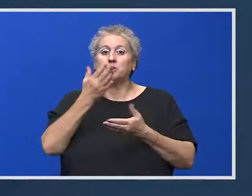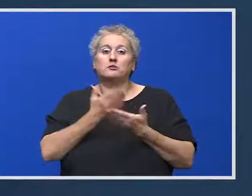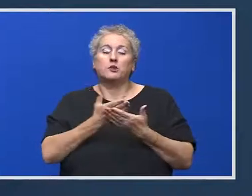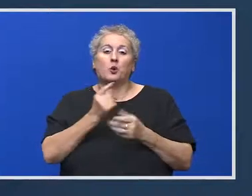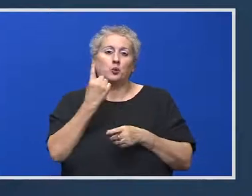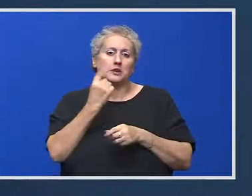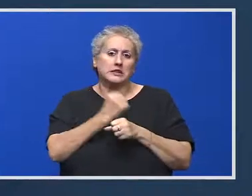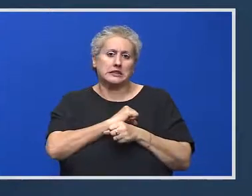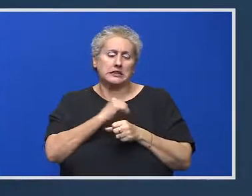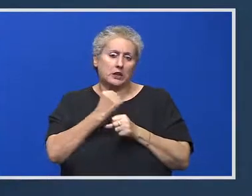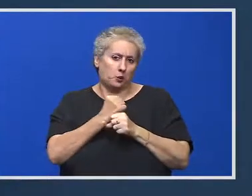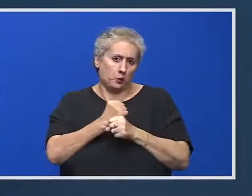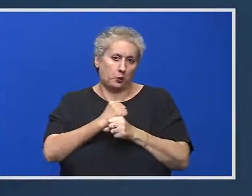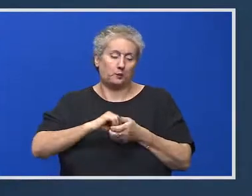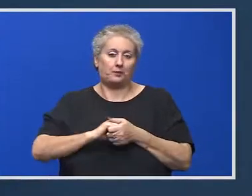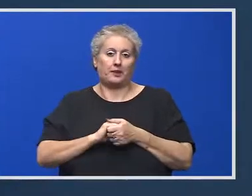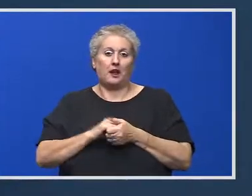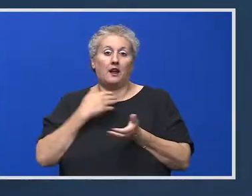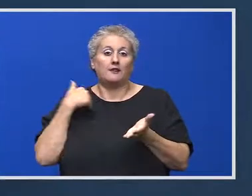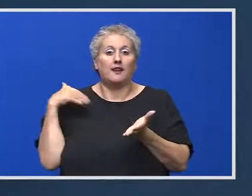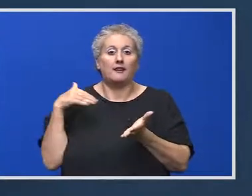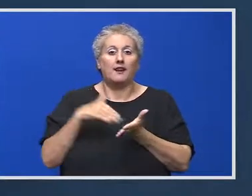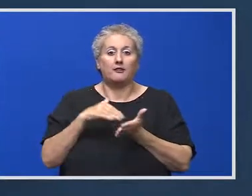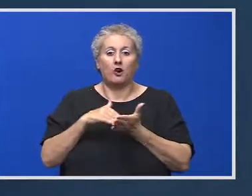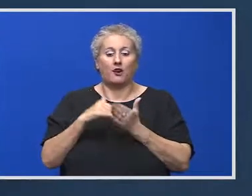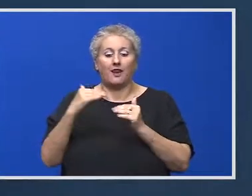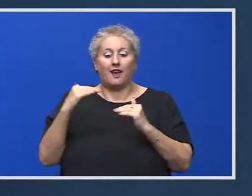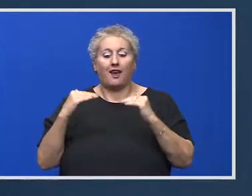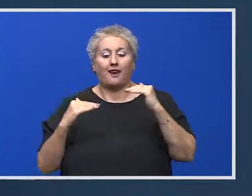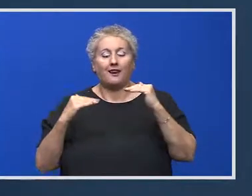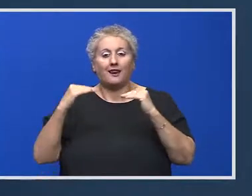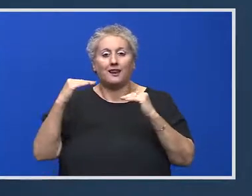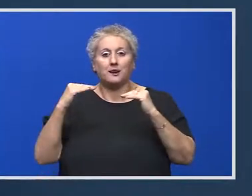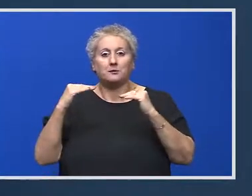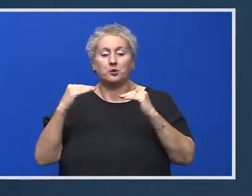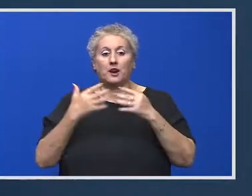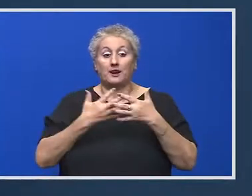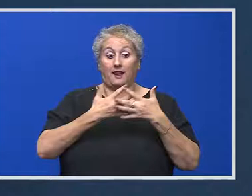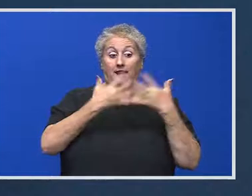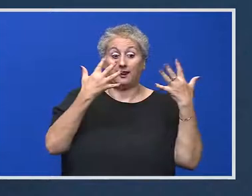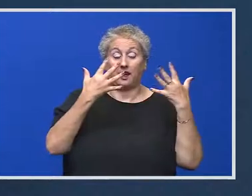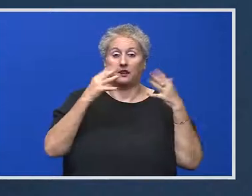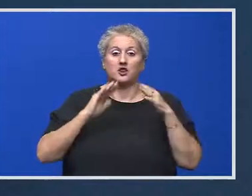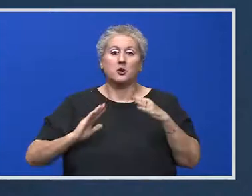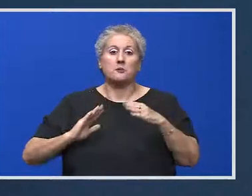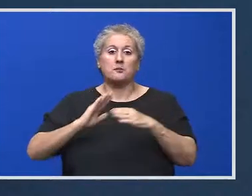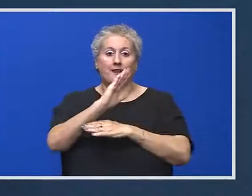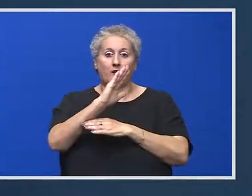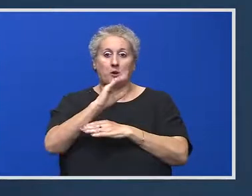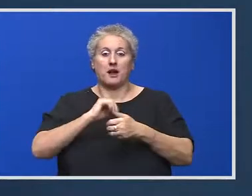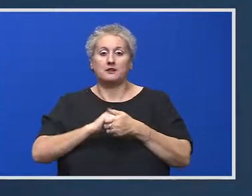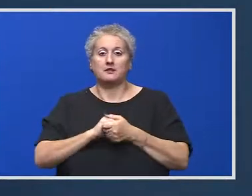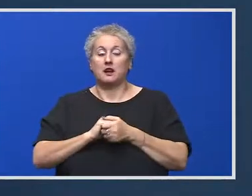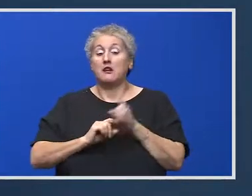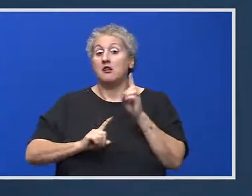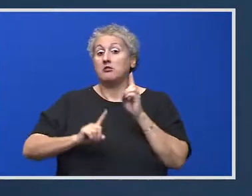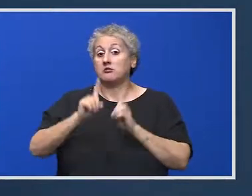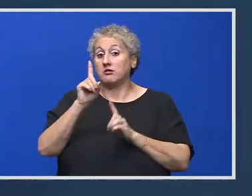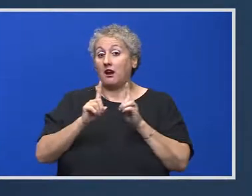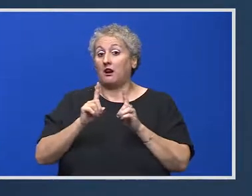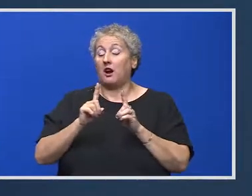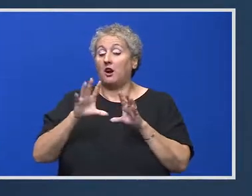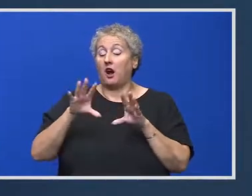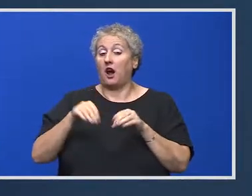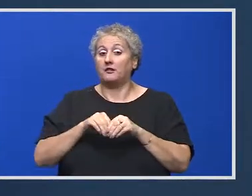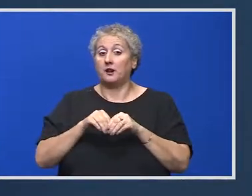vis-a-vis de nevoia de echilibrare între echitate și performanță. Dacă vom